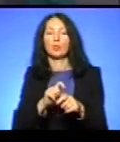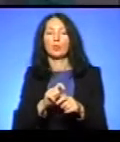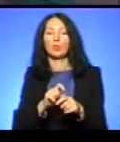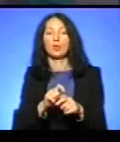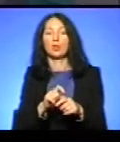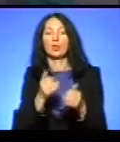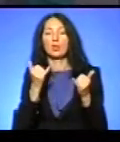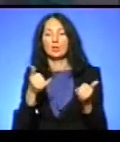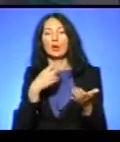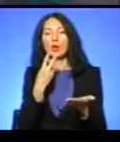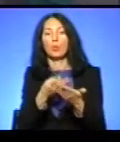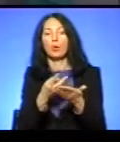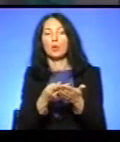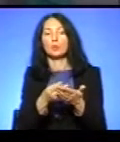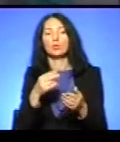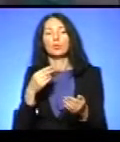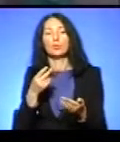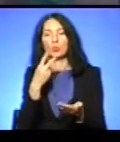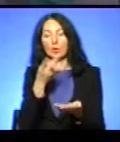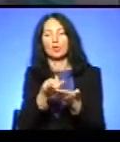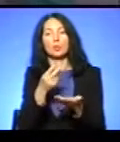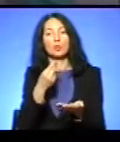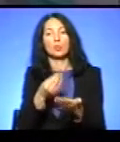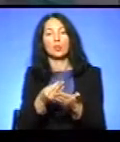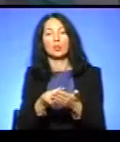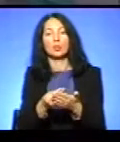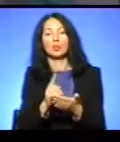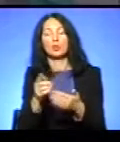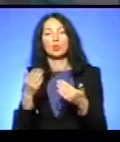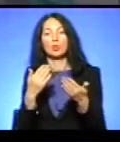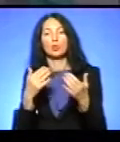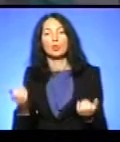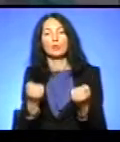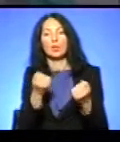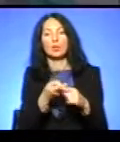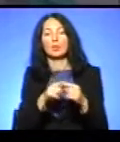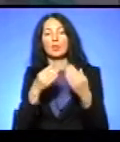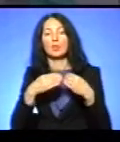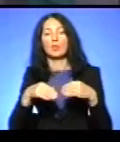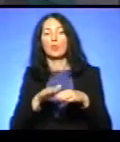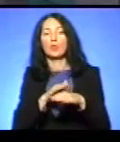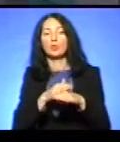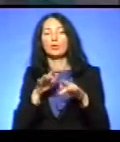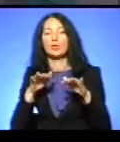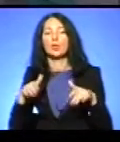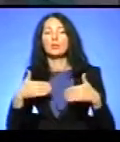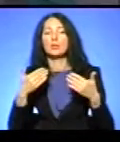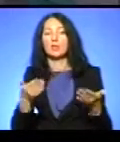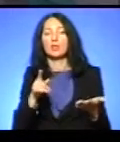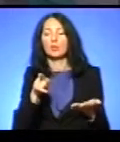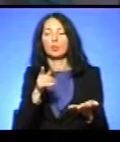того, вони зараз показують, наприклад. Що стосується підтримки, власне, цієї благодійності, тобто, тут є декілька